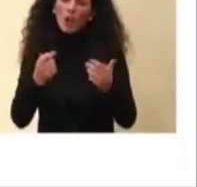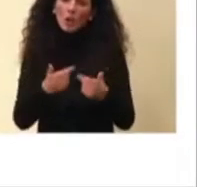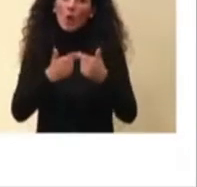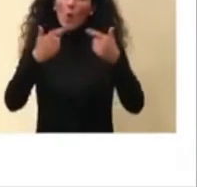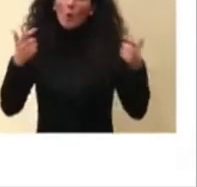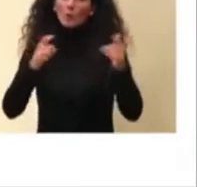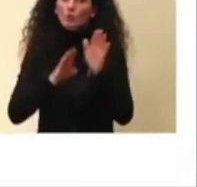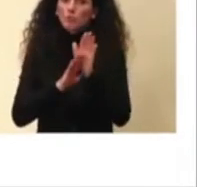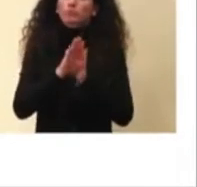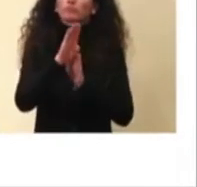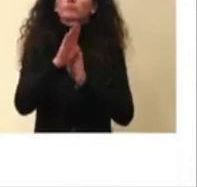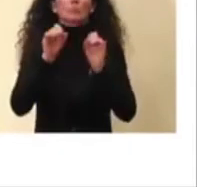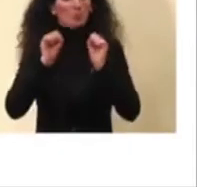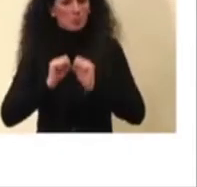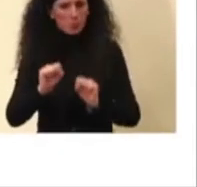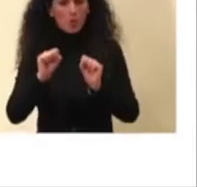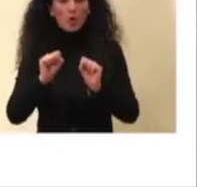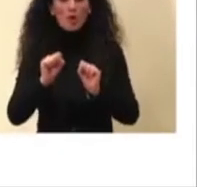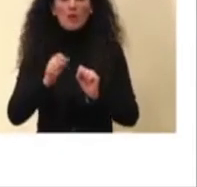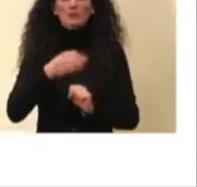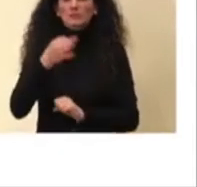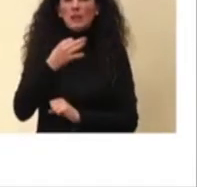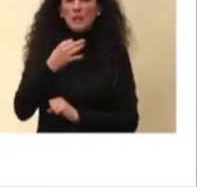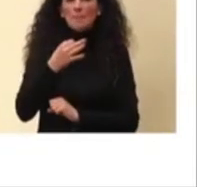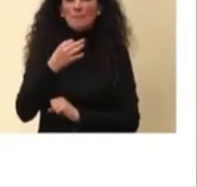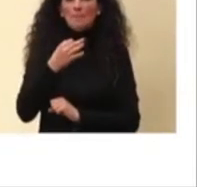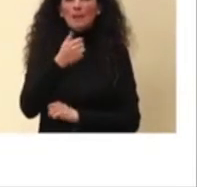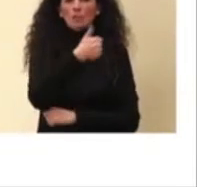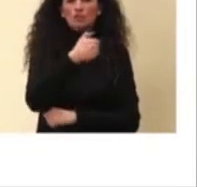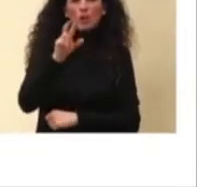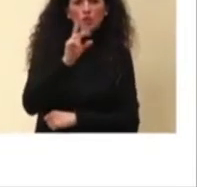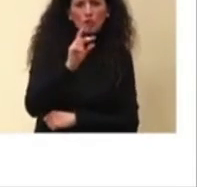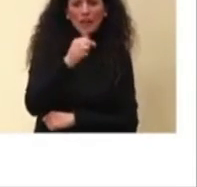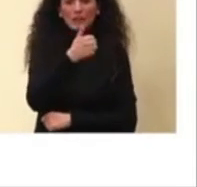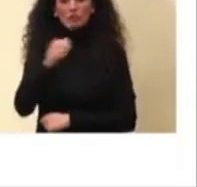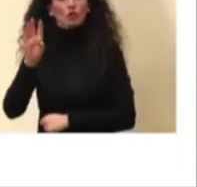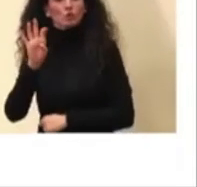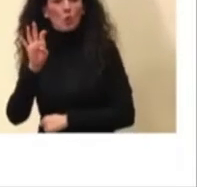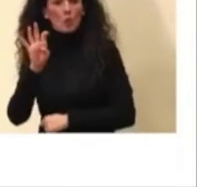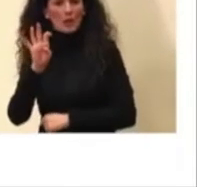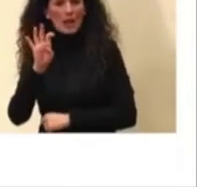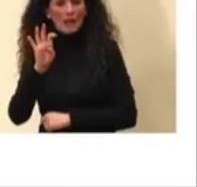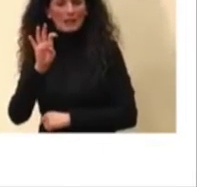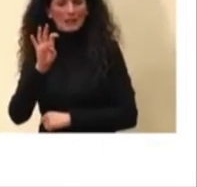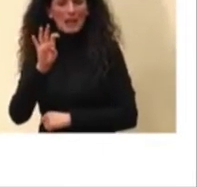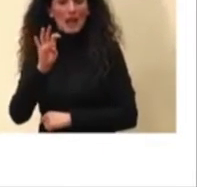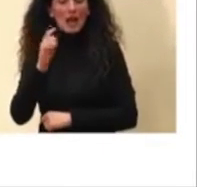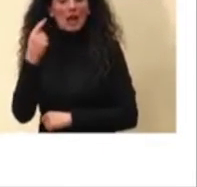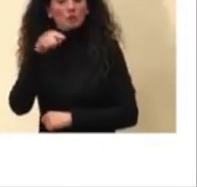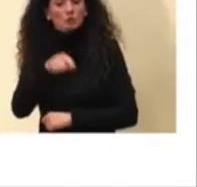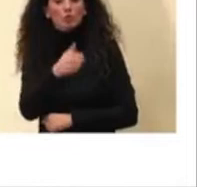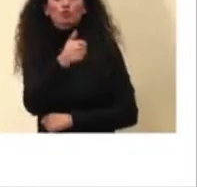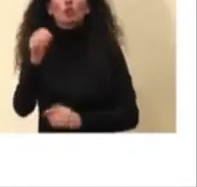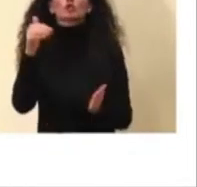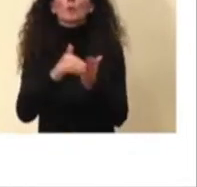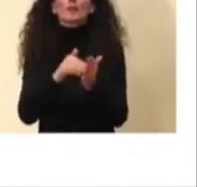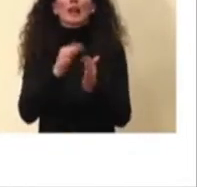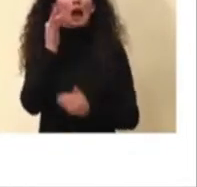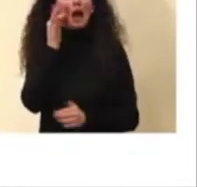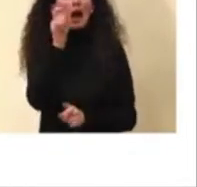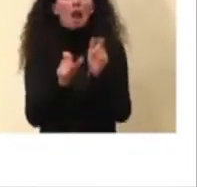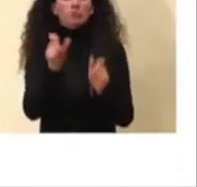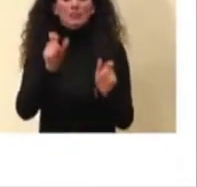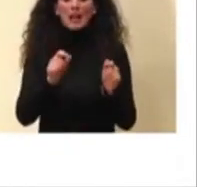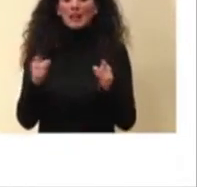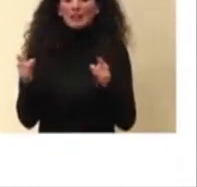sempre però c'è 130 e 140 nuovi casi per 100.000 abitanti nell'arco dei 7